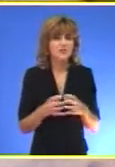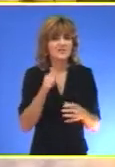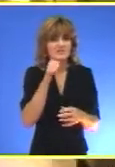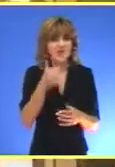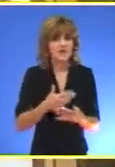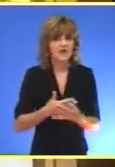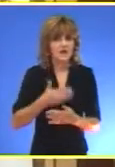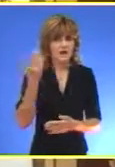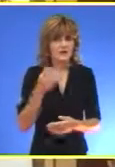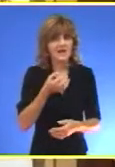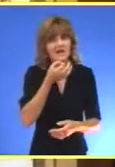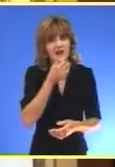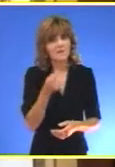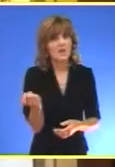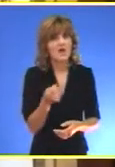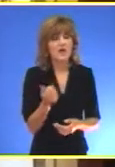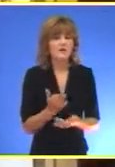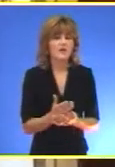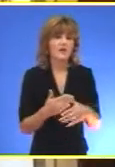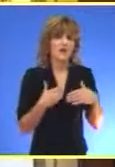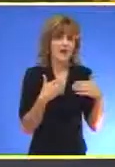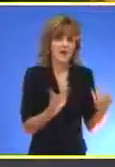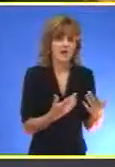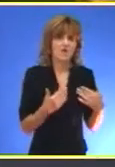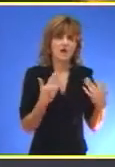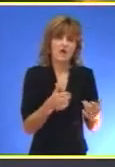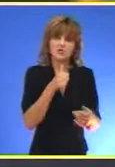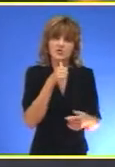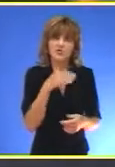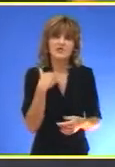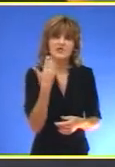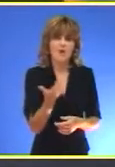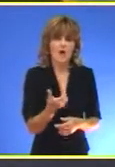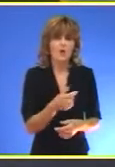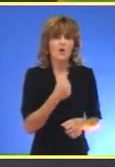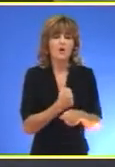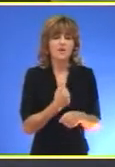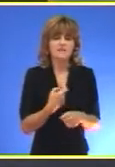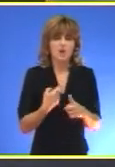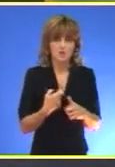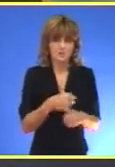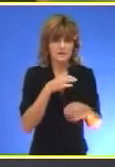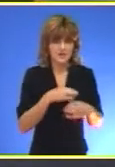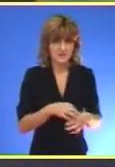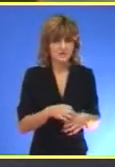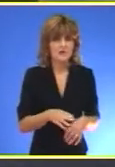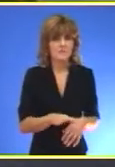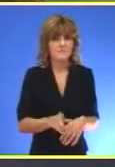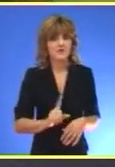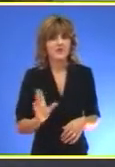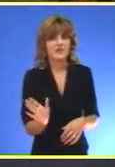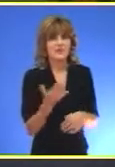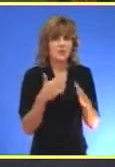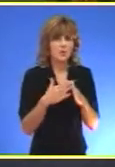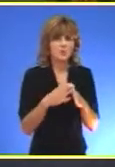grada Najbolji radovi bili su nagrađeni A nagrad dodelio gradonačenik Geza Kučera Danijera Mališa ne bi otišao kući